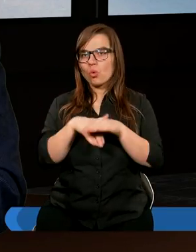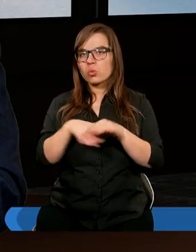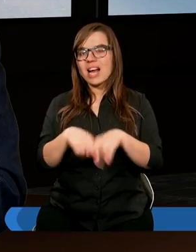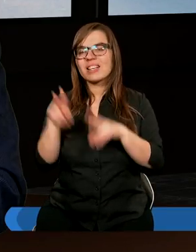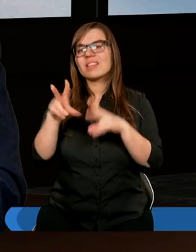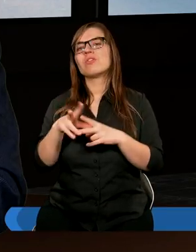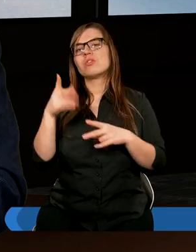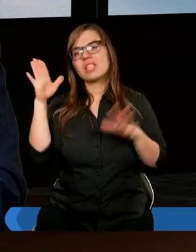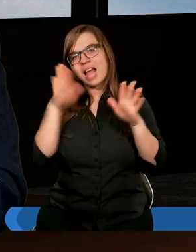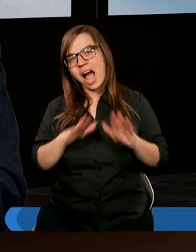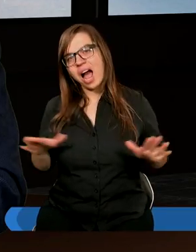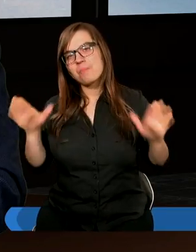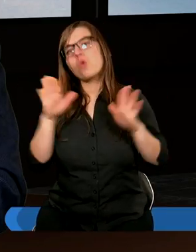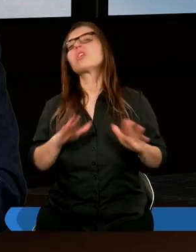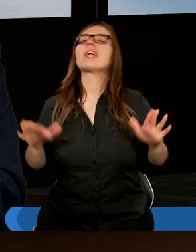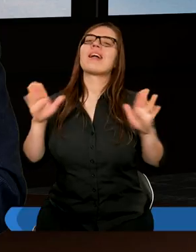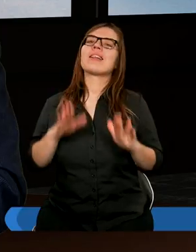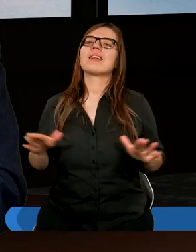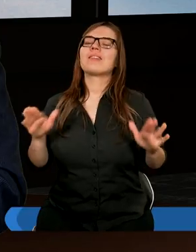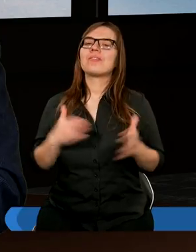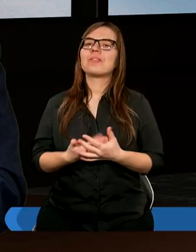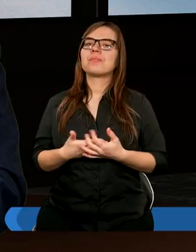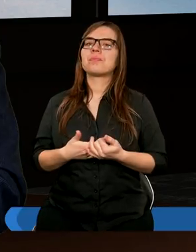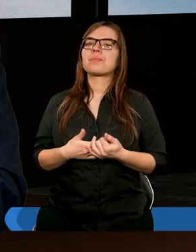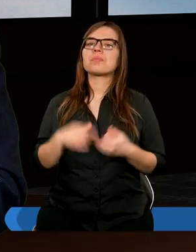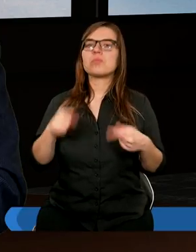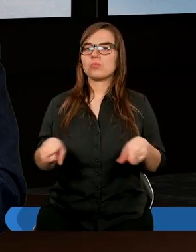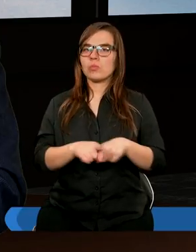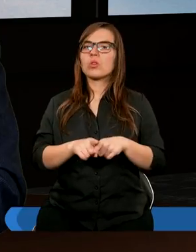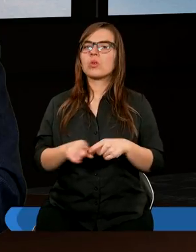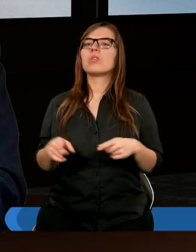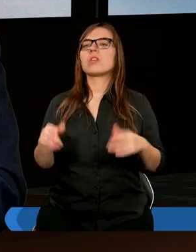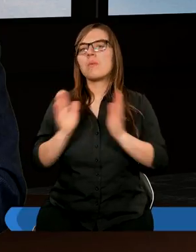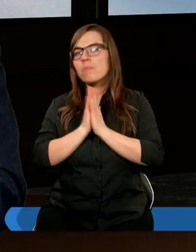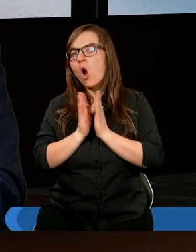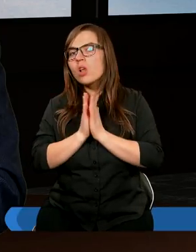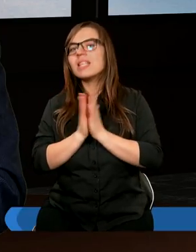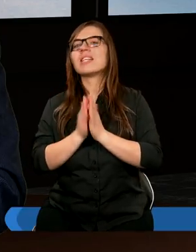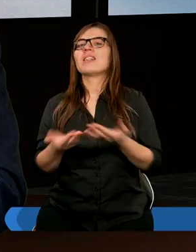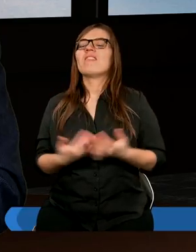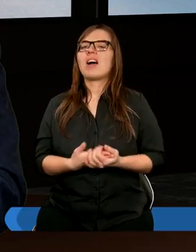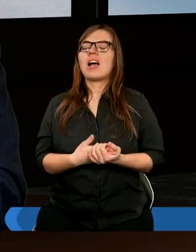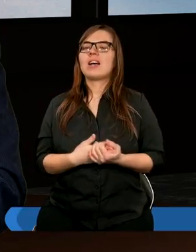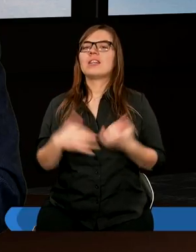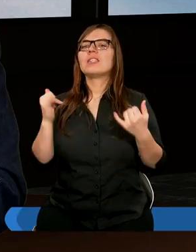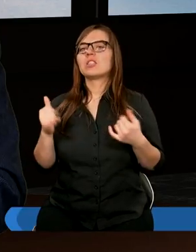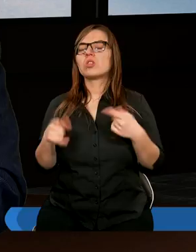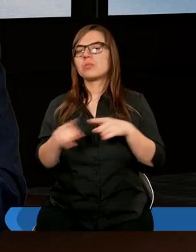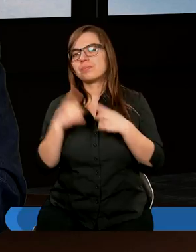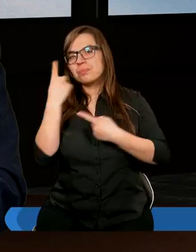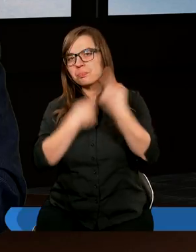innymi w nabożeństwie. To również i modlitwa i